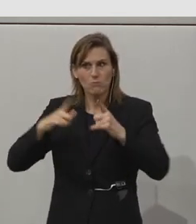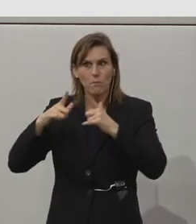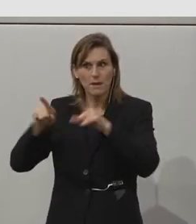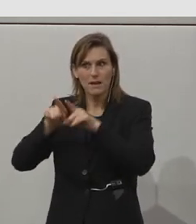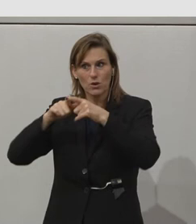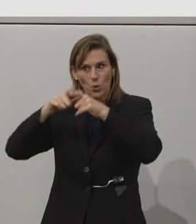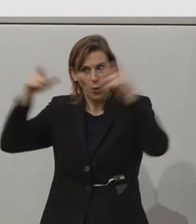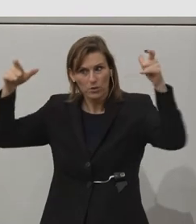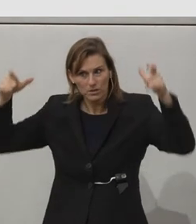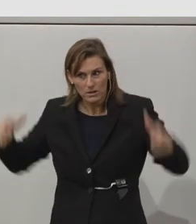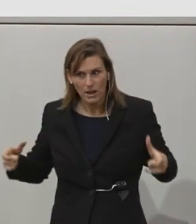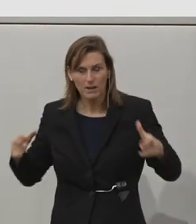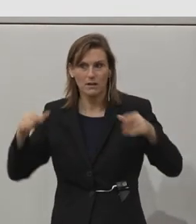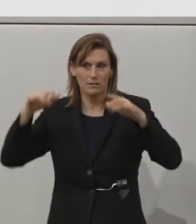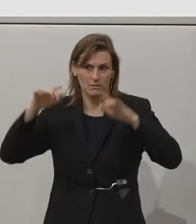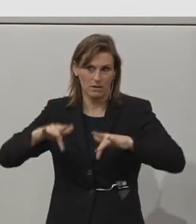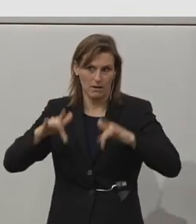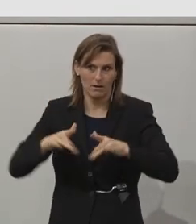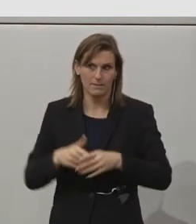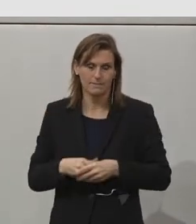Container auch vorkommen werden.